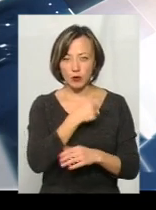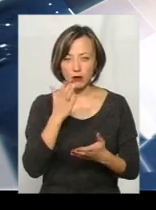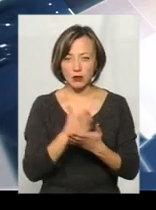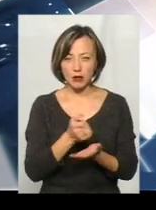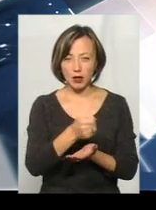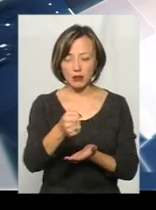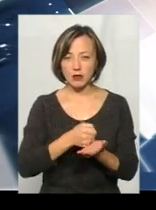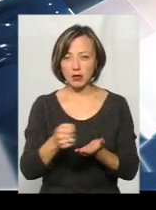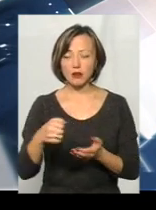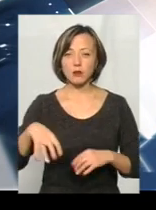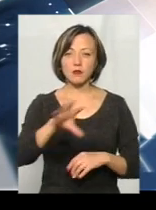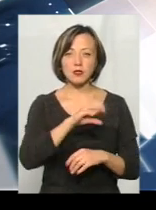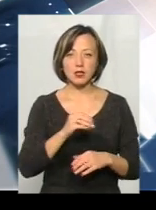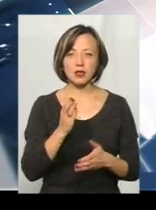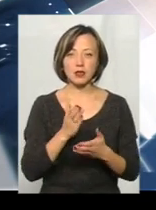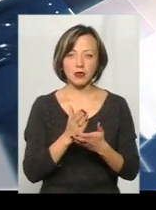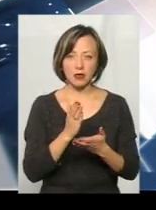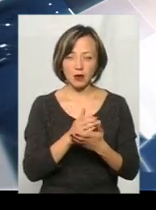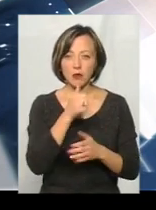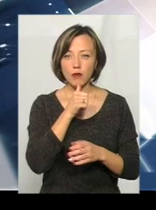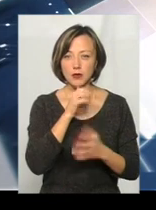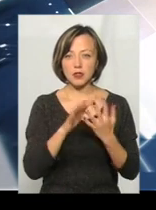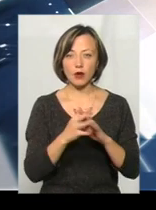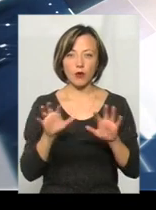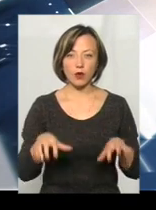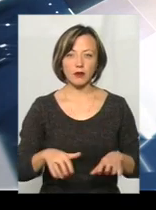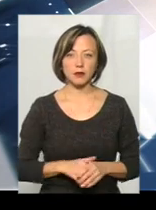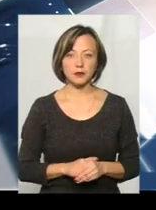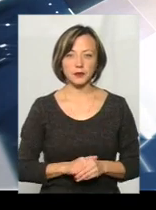і майже по всіх ідем сільських голів теж.